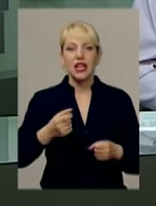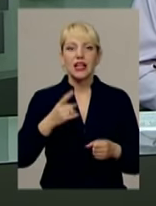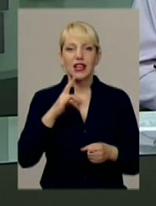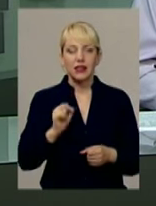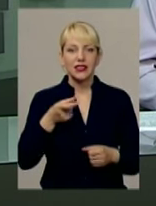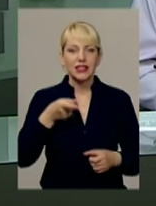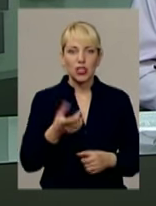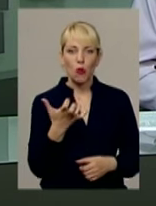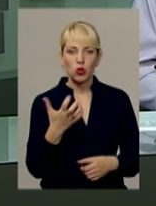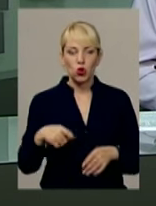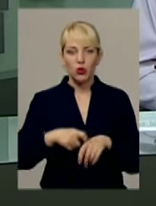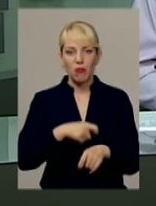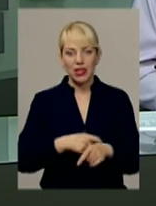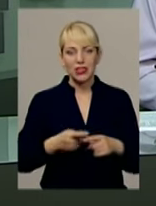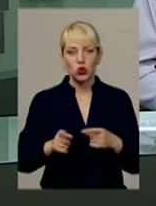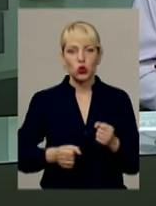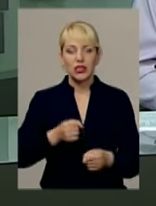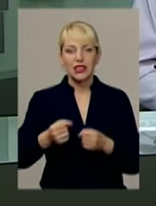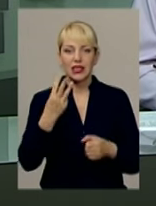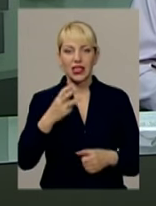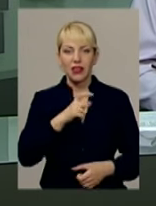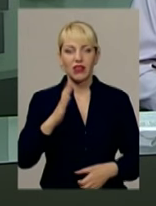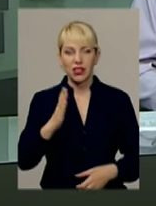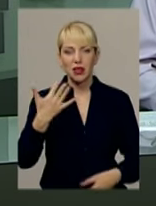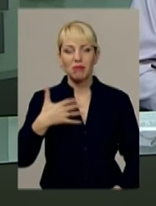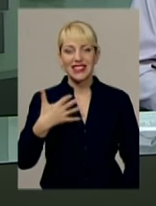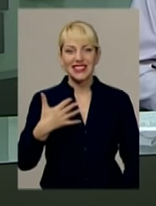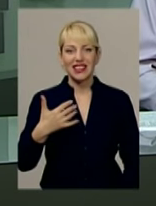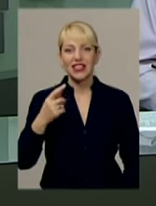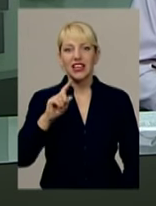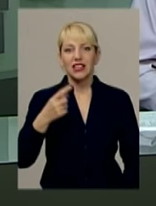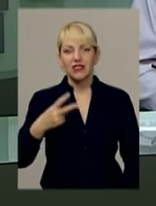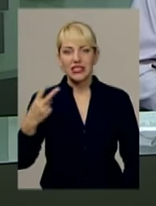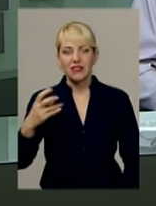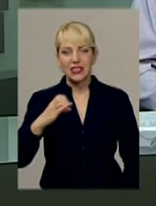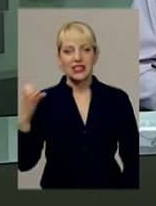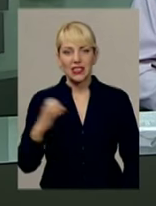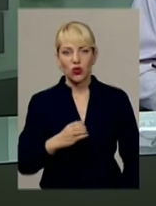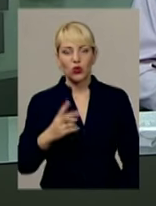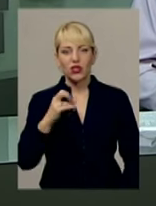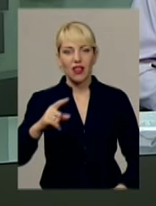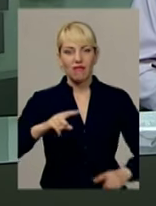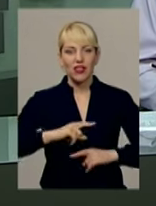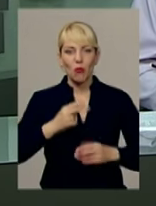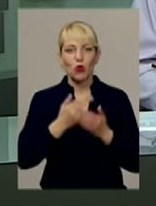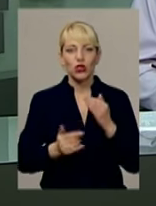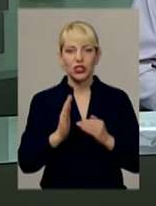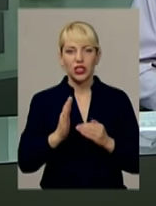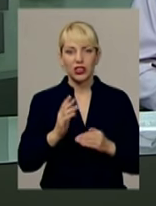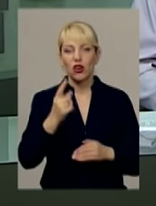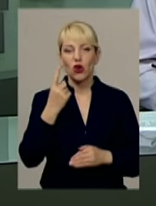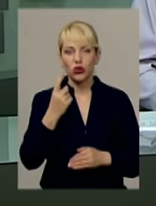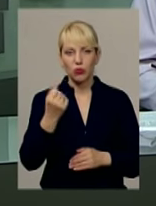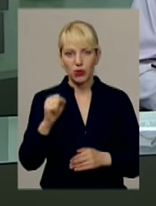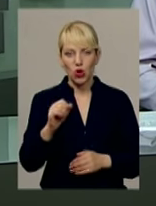Дистанцію легкоатлет-юніор подолав за 3 хвилини 50-22 секунди, на фініші програвши переможцю всього